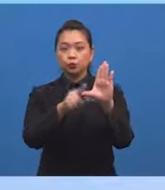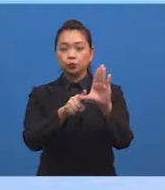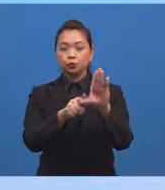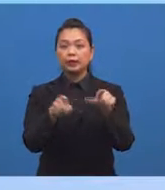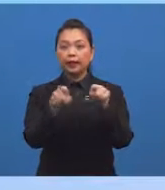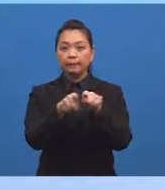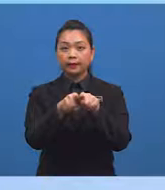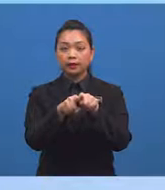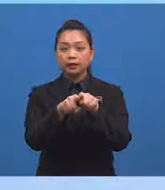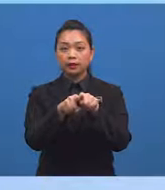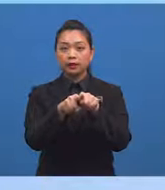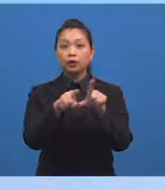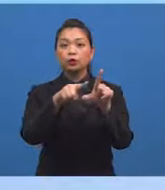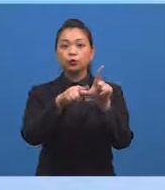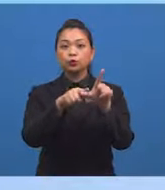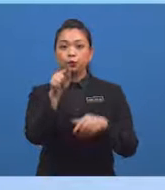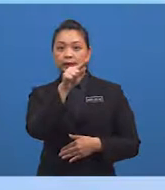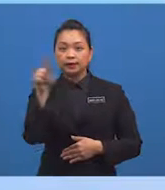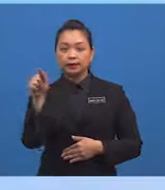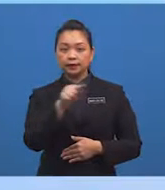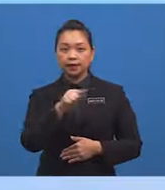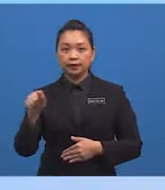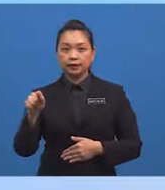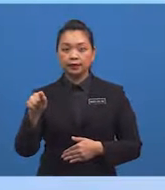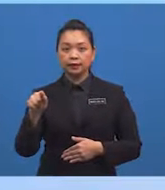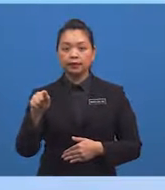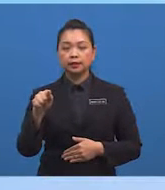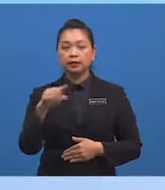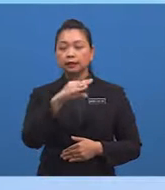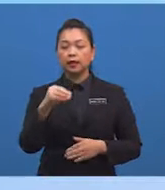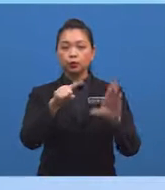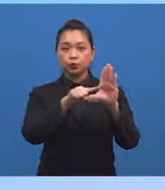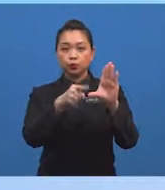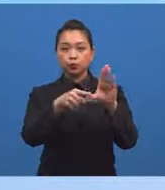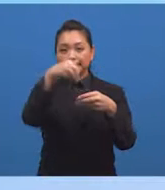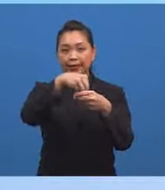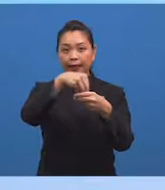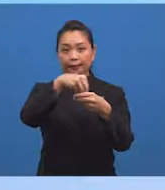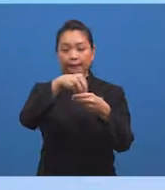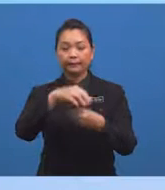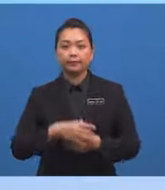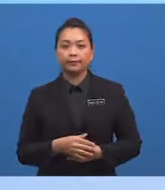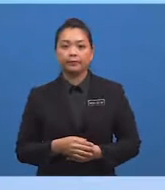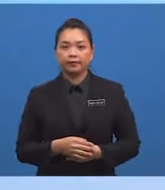sudut sepadan, sudut selang seli dan sudut pedalaman